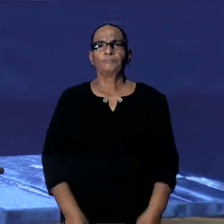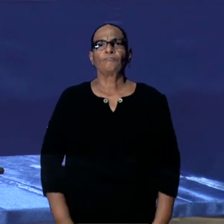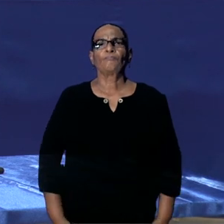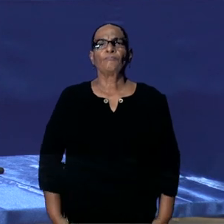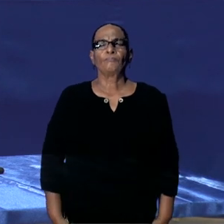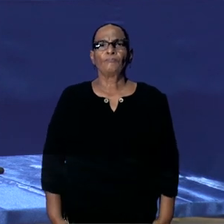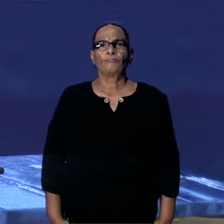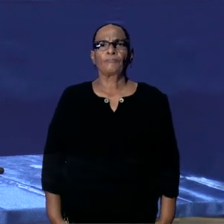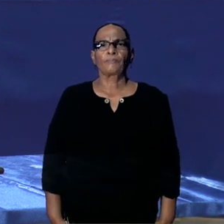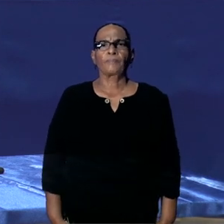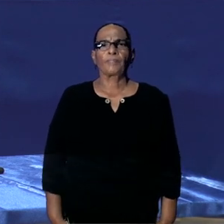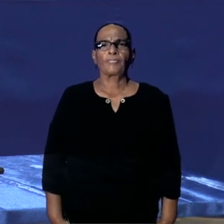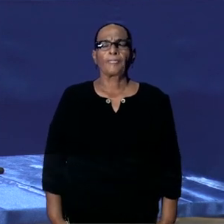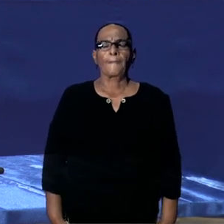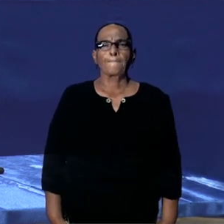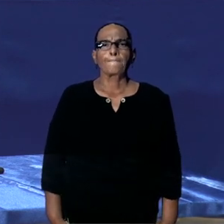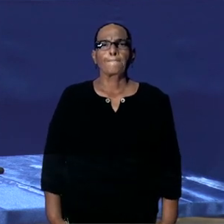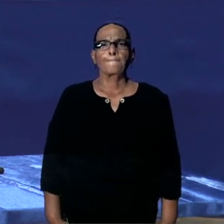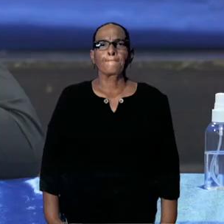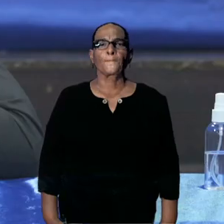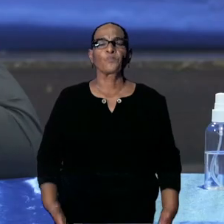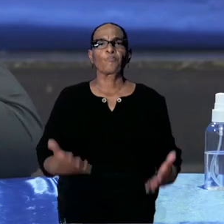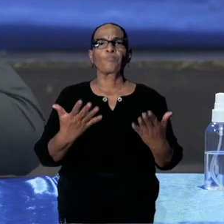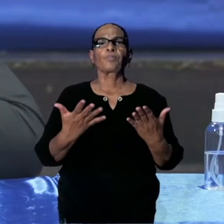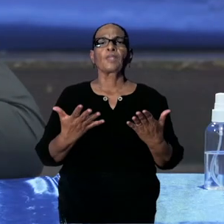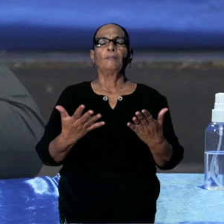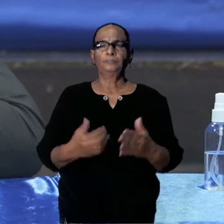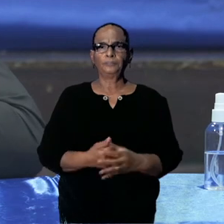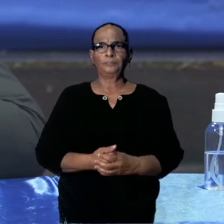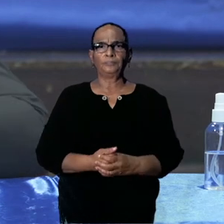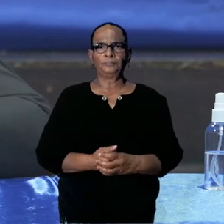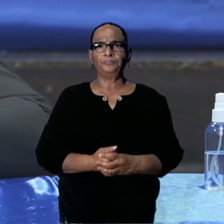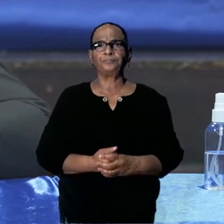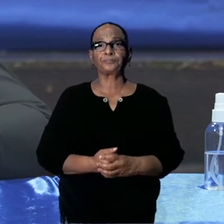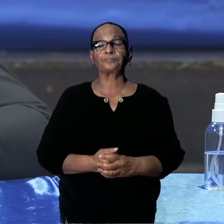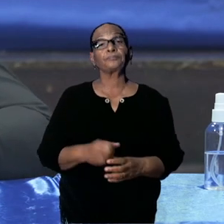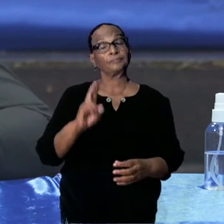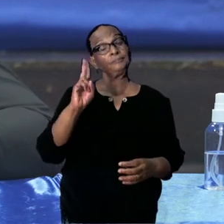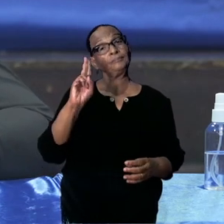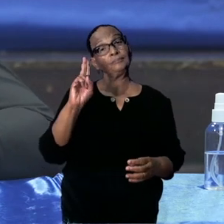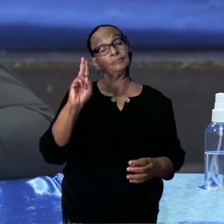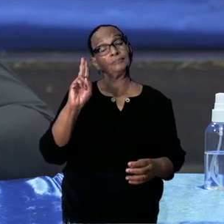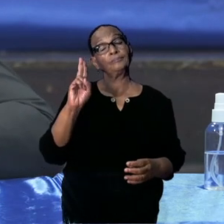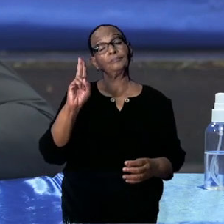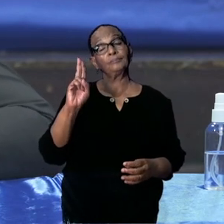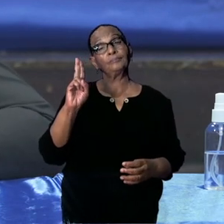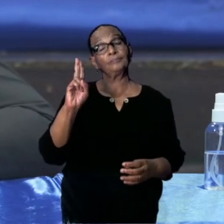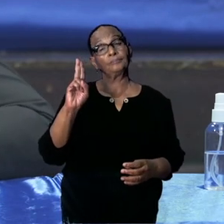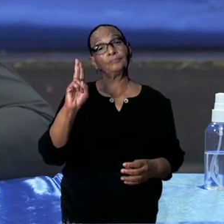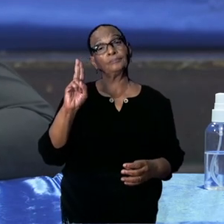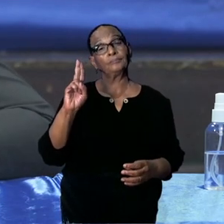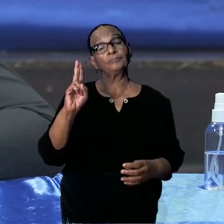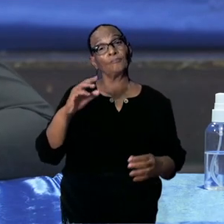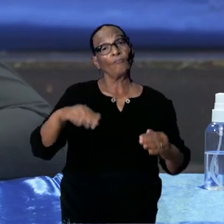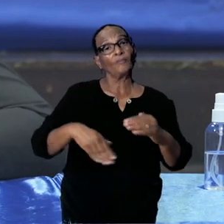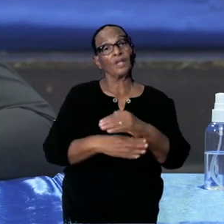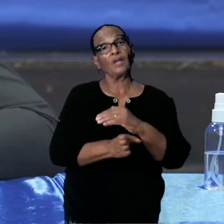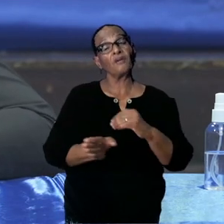Geluid van de minister. Jawel. Inderdaad is het zo dat via